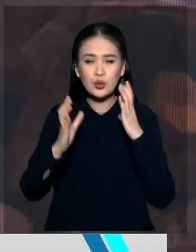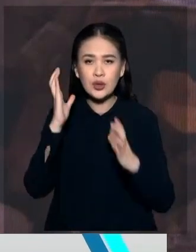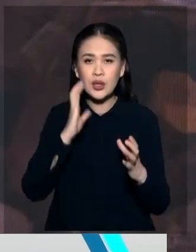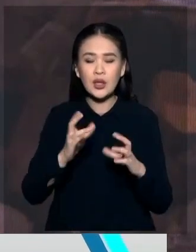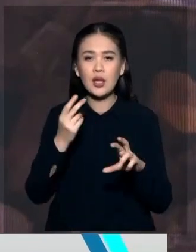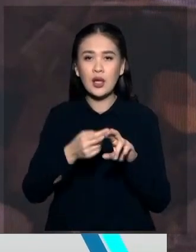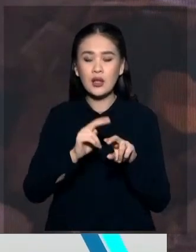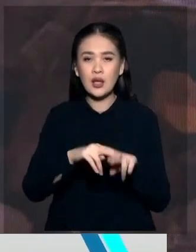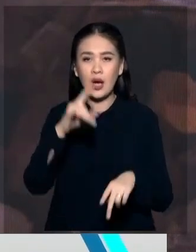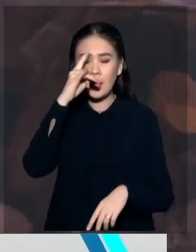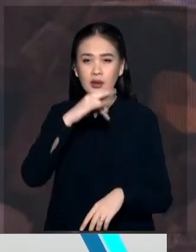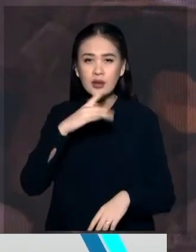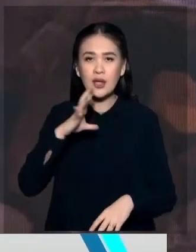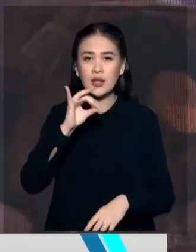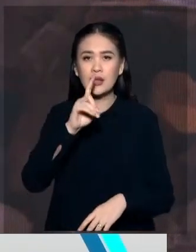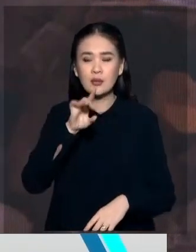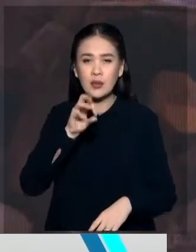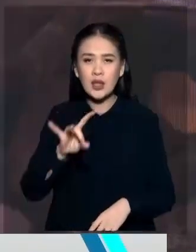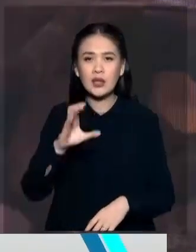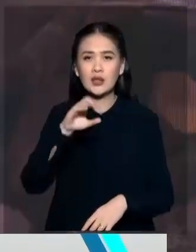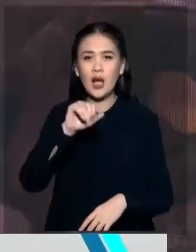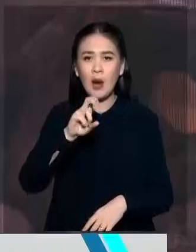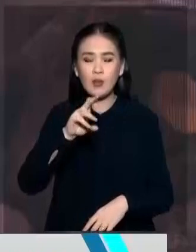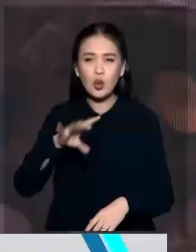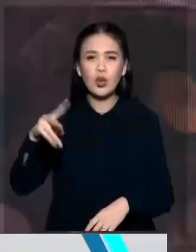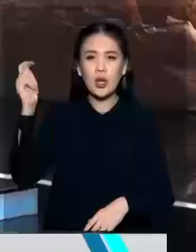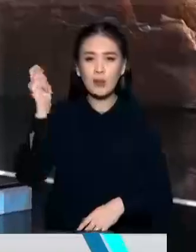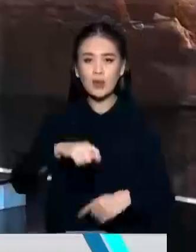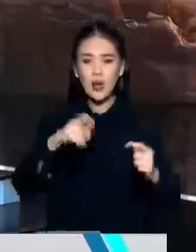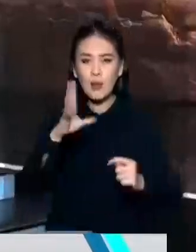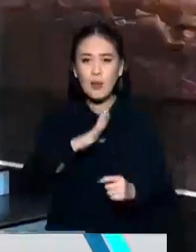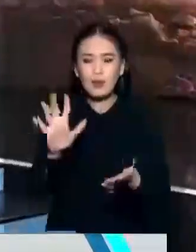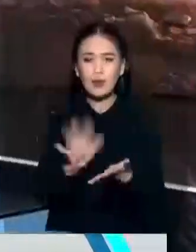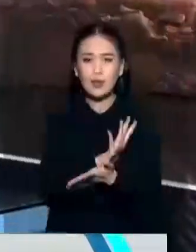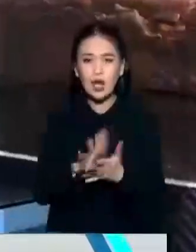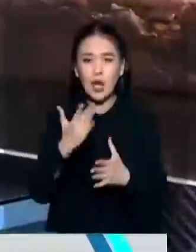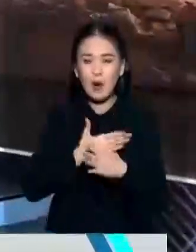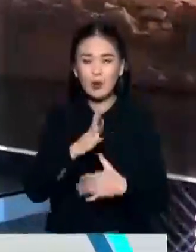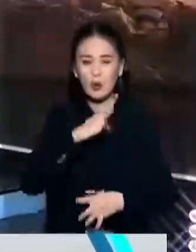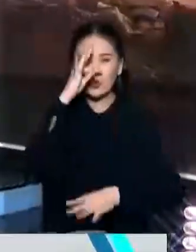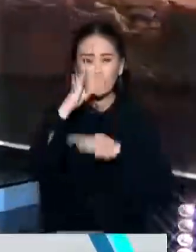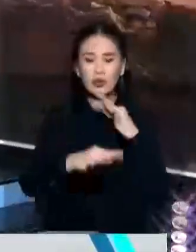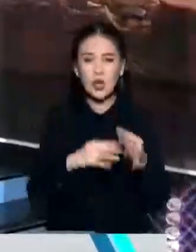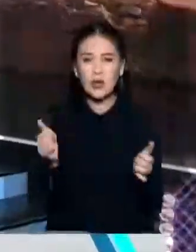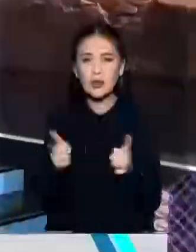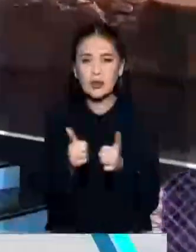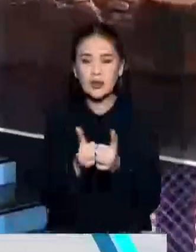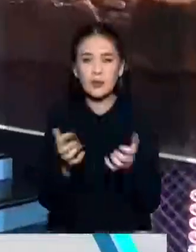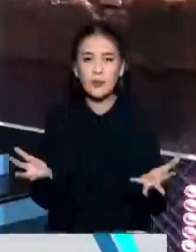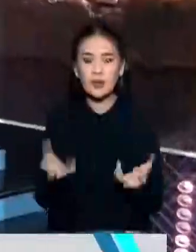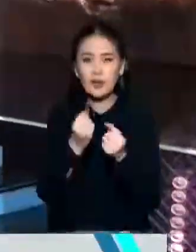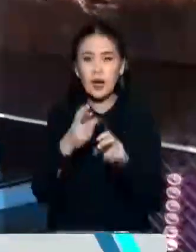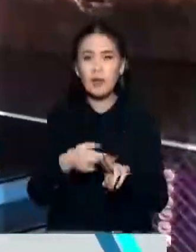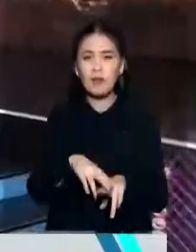студенты приезжали с Измира, с Истамбула за свой счет. Работали бесплатно, также сутками рядом со спасателями. То есть